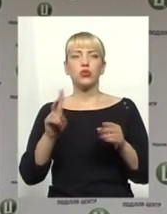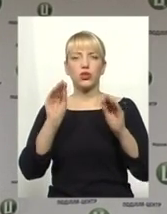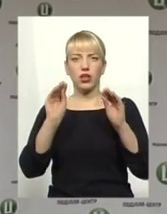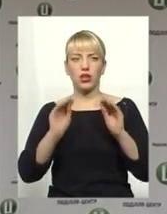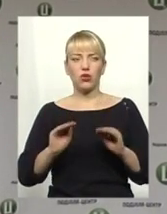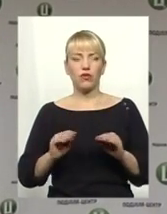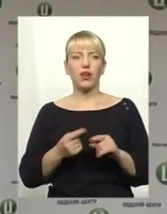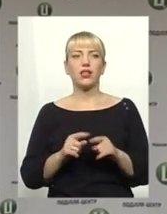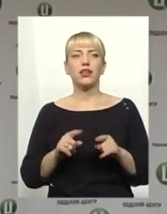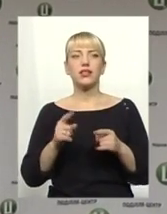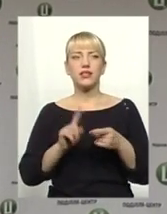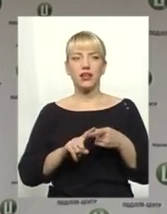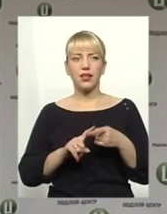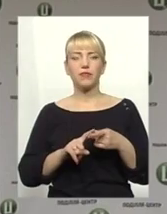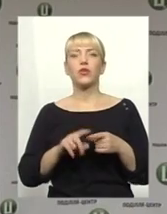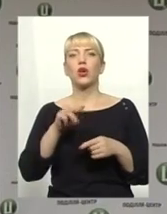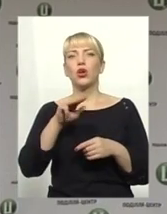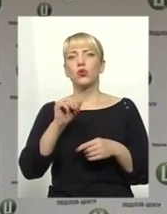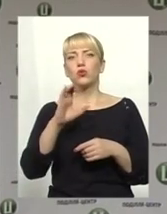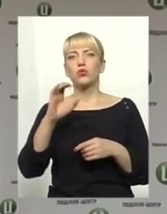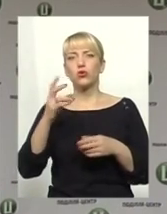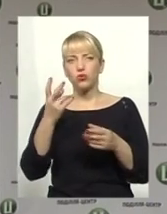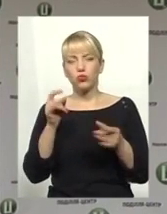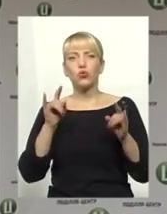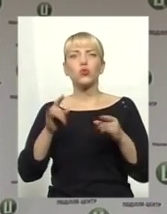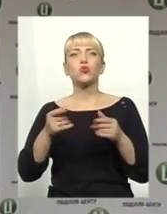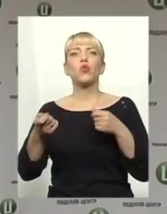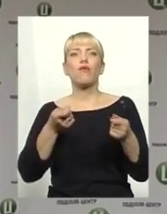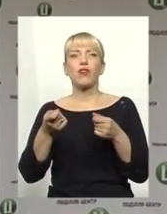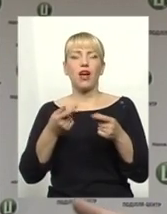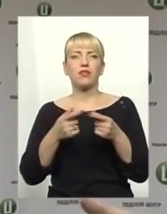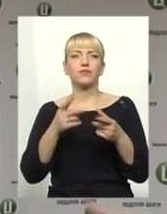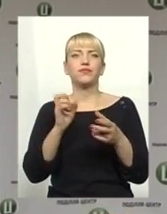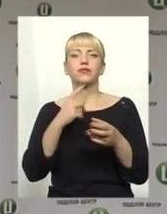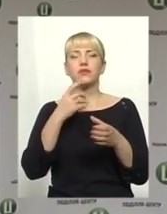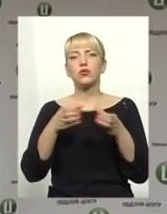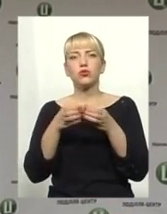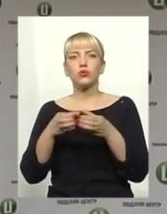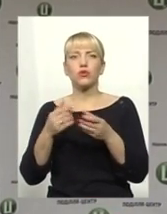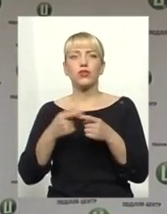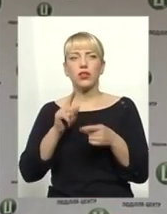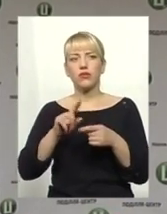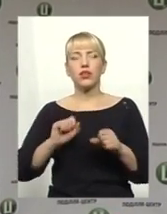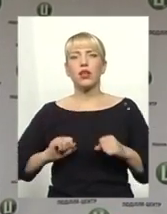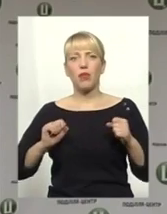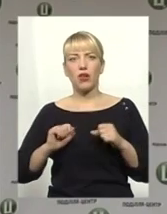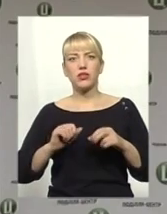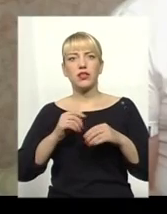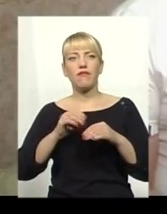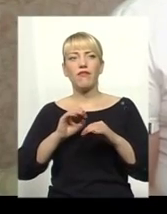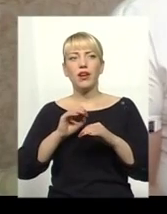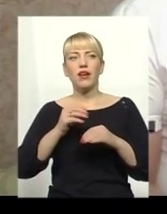дороге. Тобто це своя тусовка і напевно, що в цій тусовці є якісь тренди, і вони намагаються відповідати один одному.